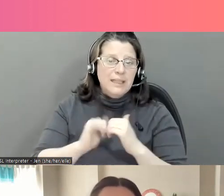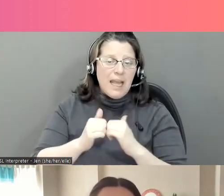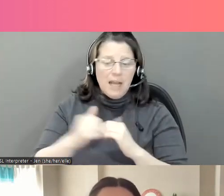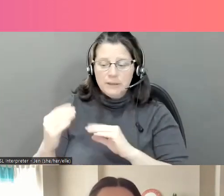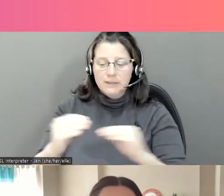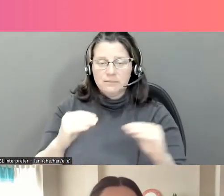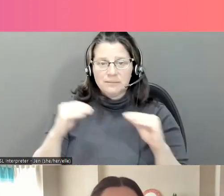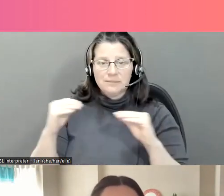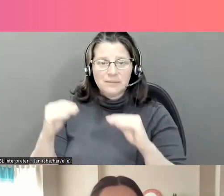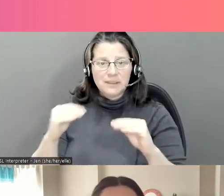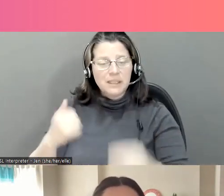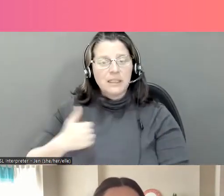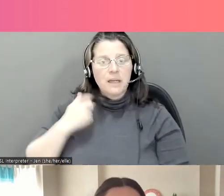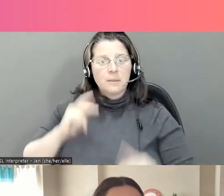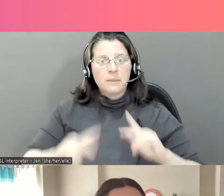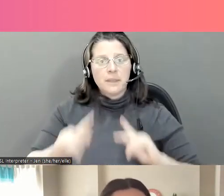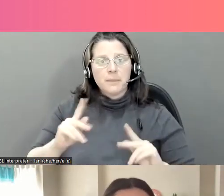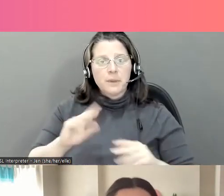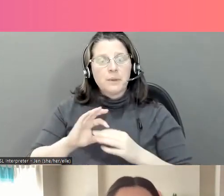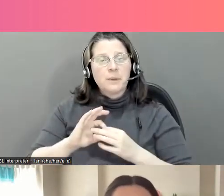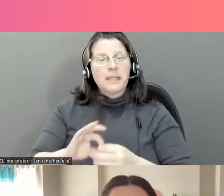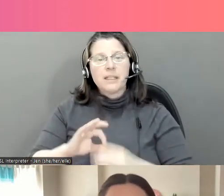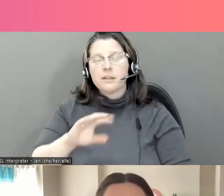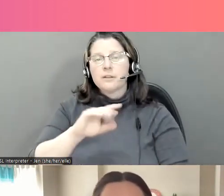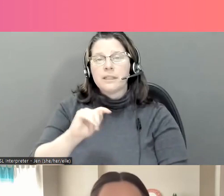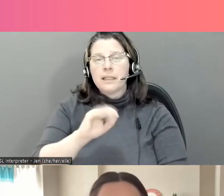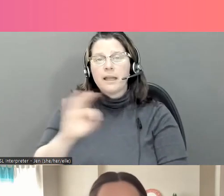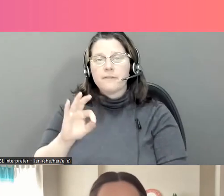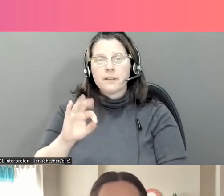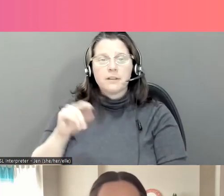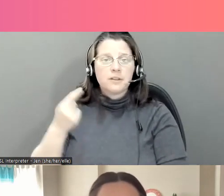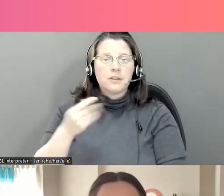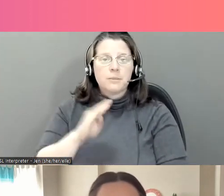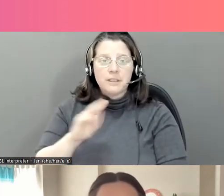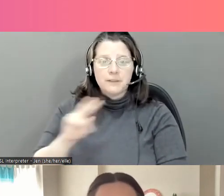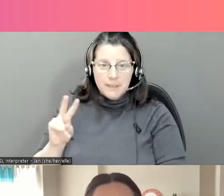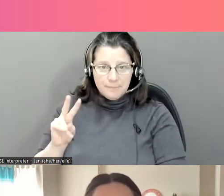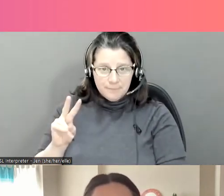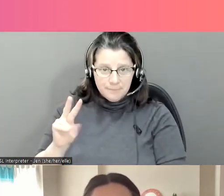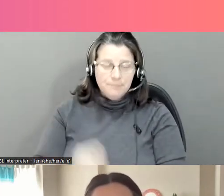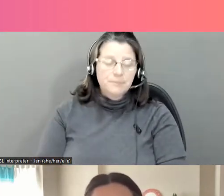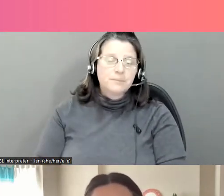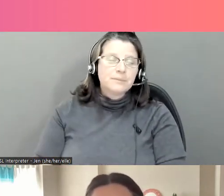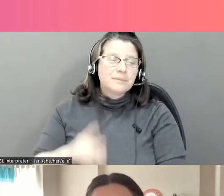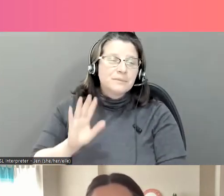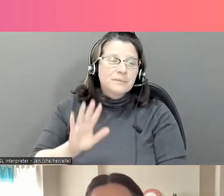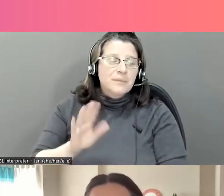approches éducatives concernant la VF-SFT et les méfaits numériques.